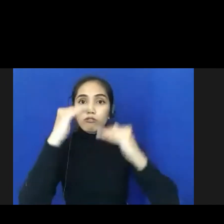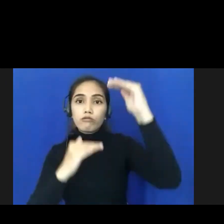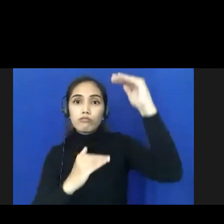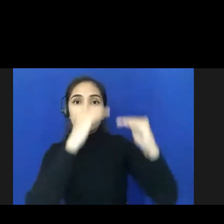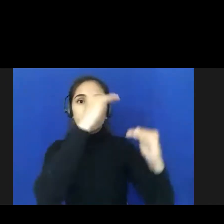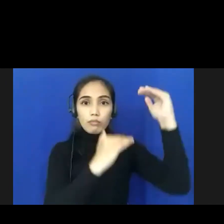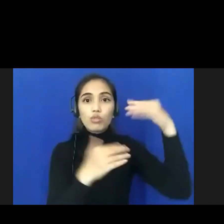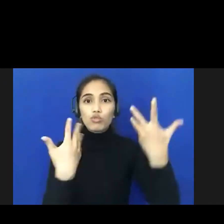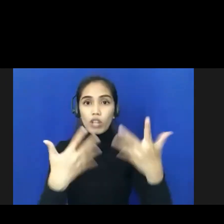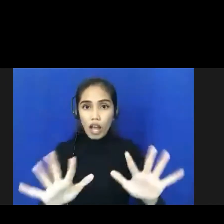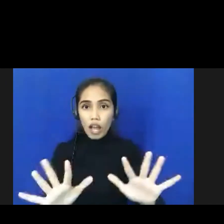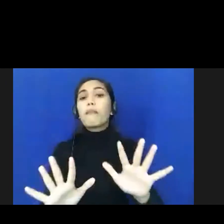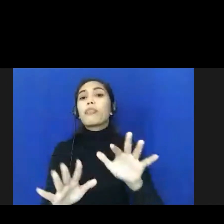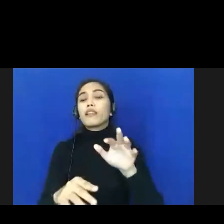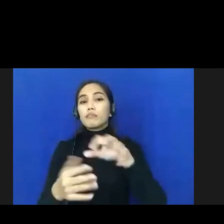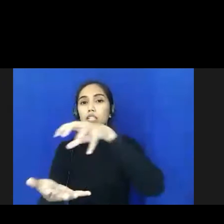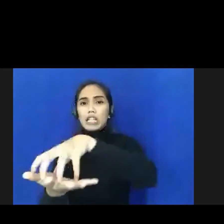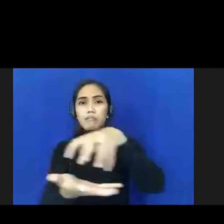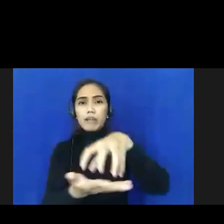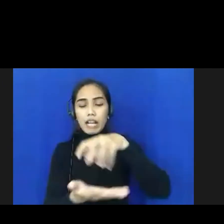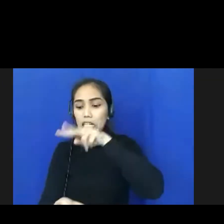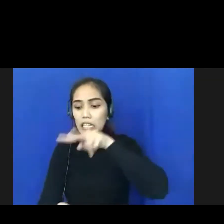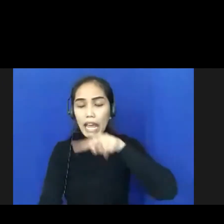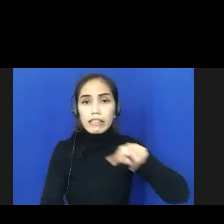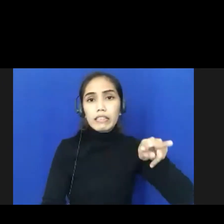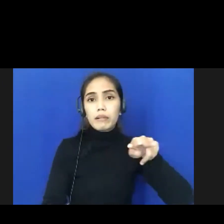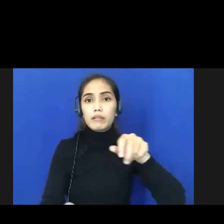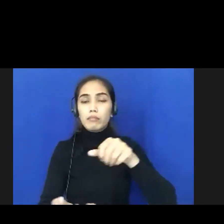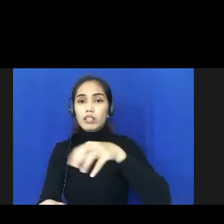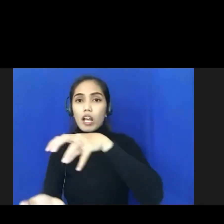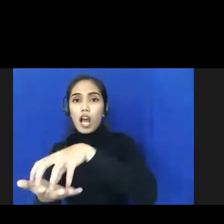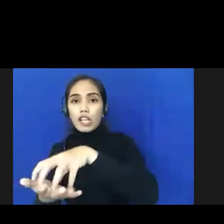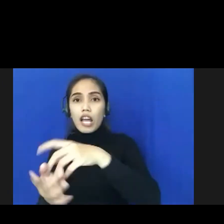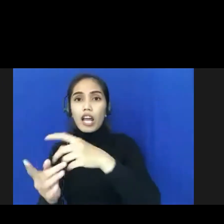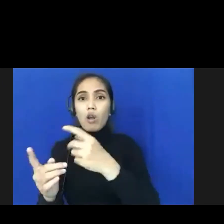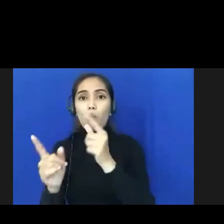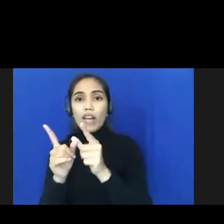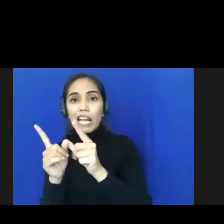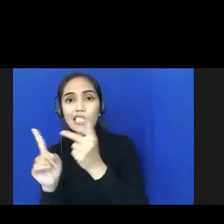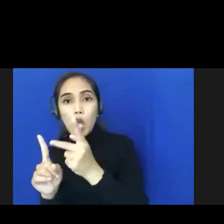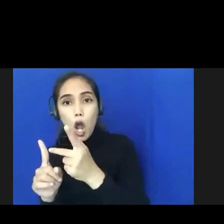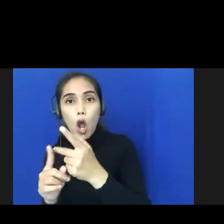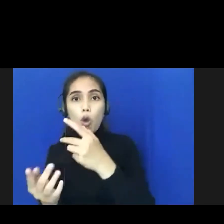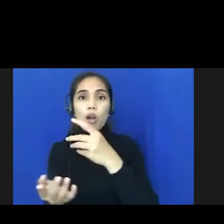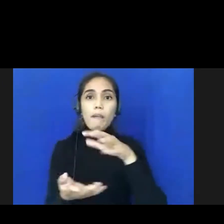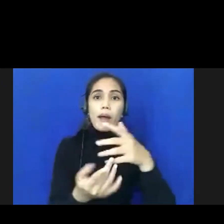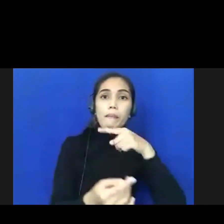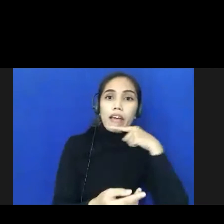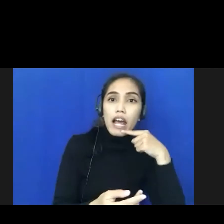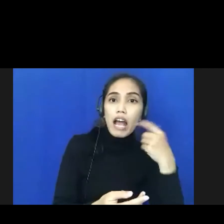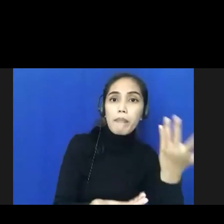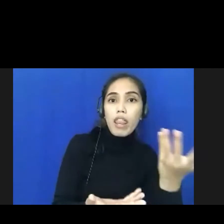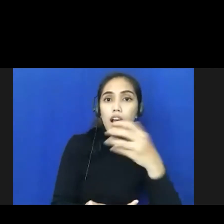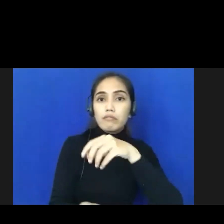mungkin dipetakan di wilayah-wilayah yang mungkin masih zona hijau itu bisa tidak semua desa